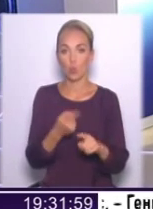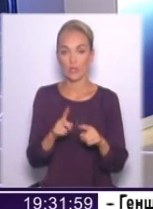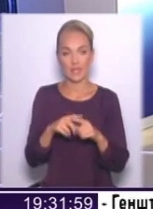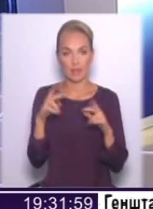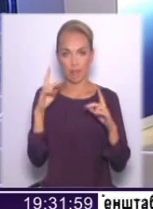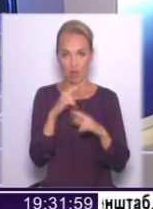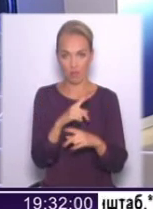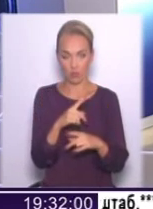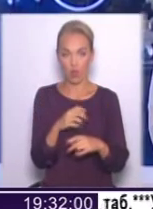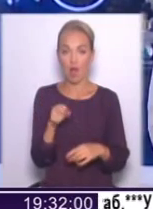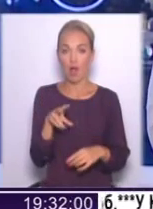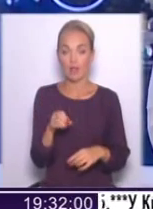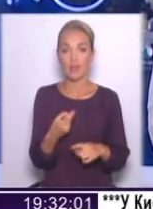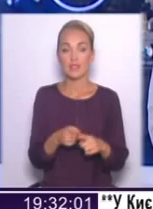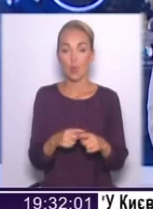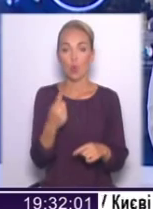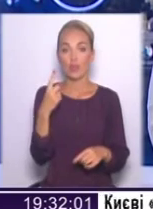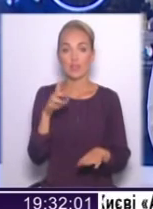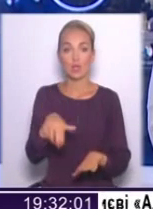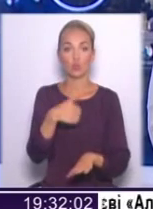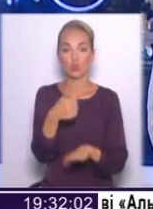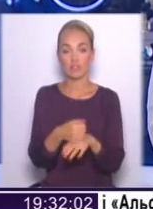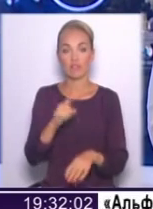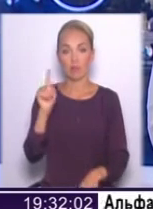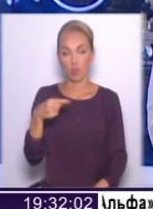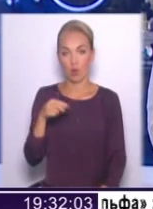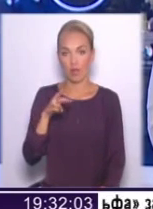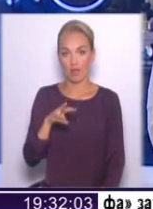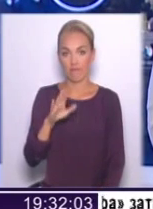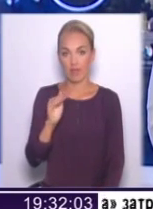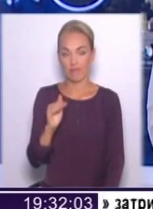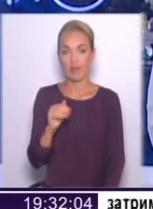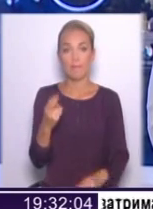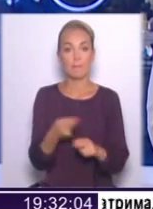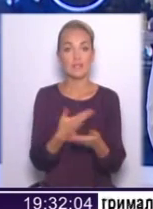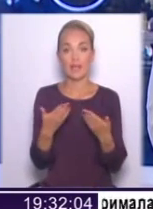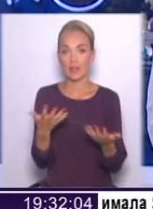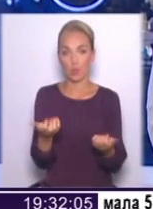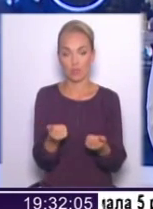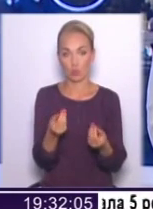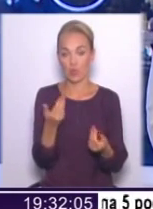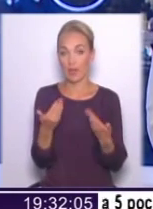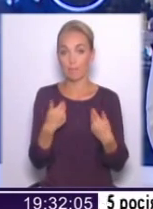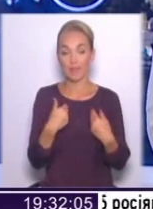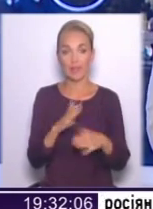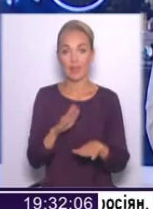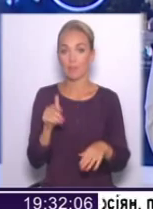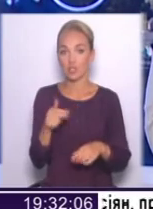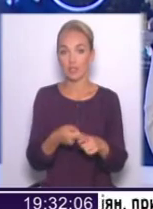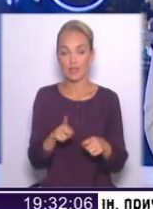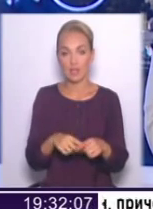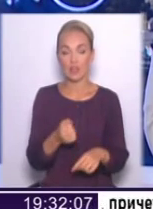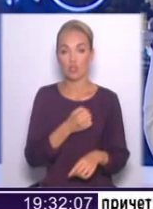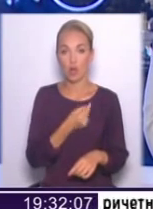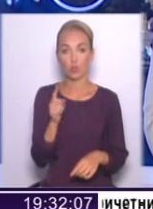складно. Але це була одна з найключовіших вимог МВФ, без яких би ми не отримали грошей. Тобто, якби ми не пішли на це, на